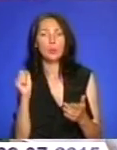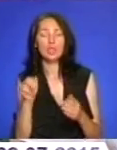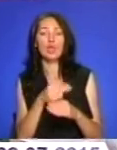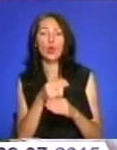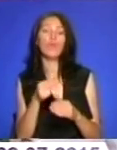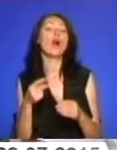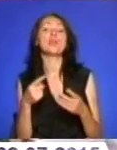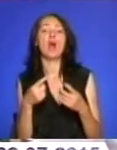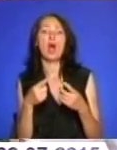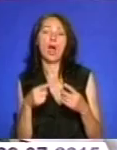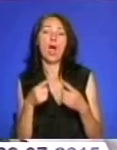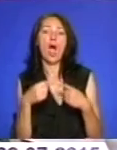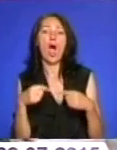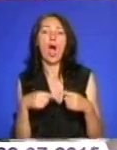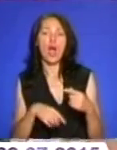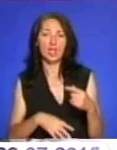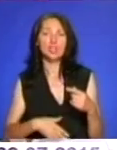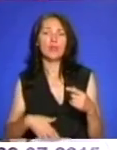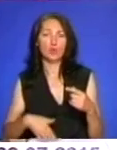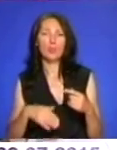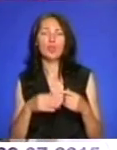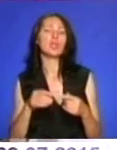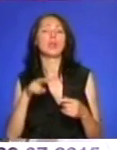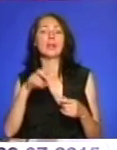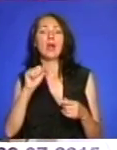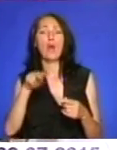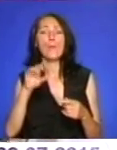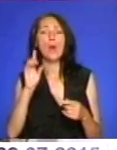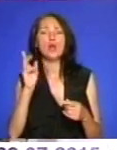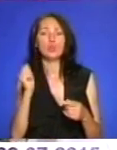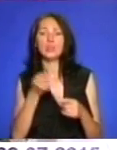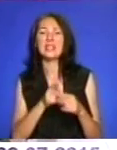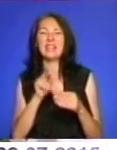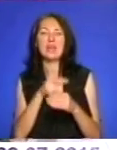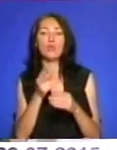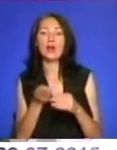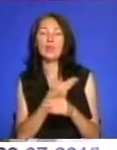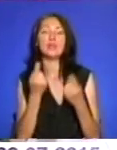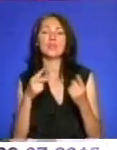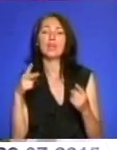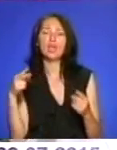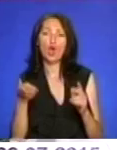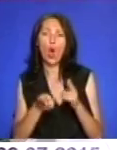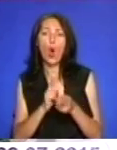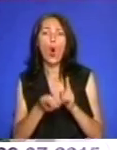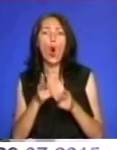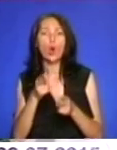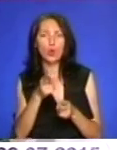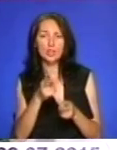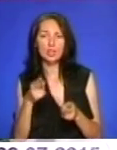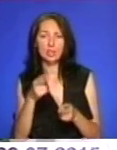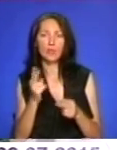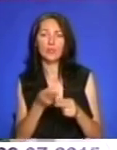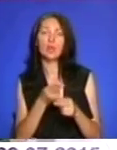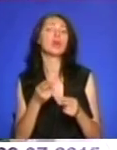порожнини. Лапароскопічне лікування – це лікування без великих розрізів, з допомогою сучасної апаратури. Унікальність